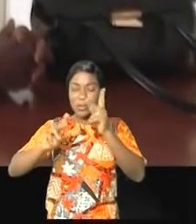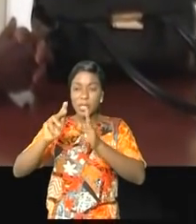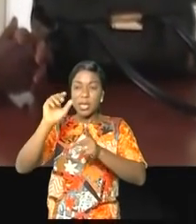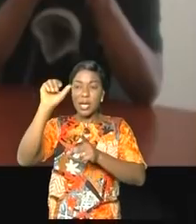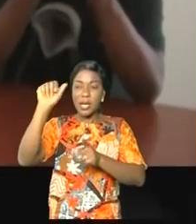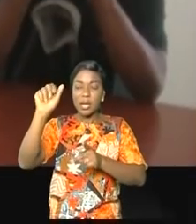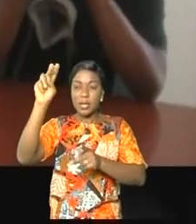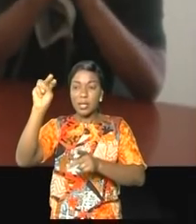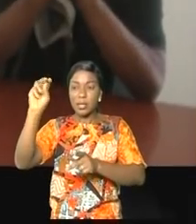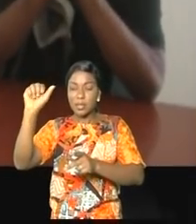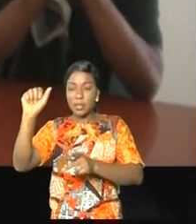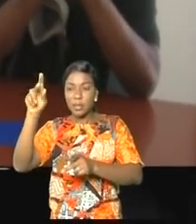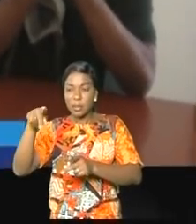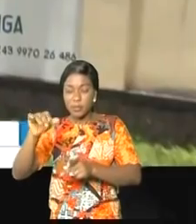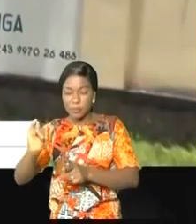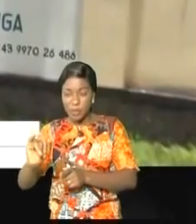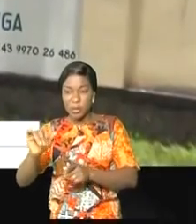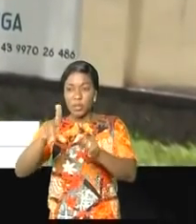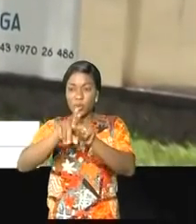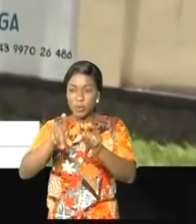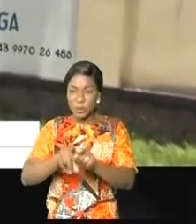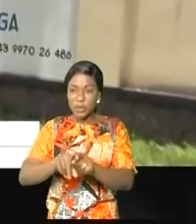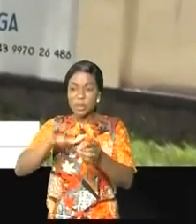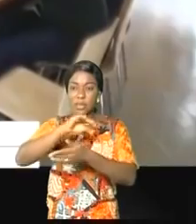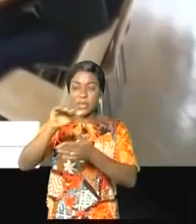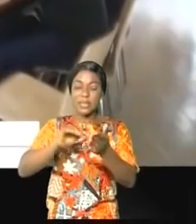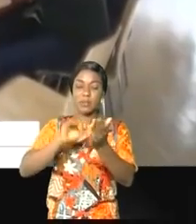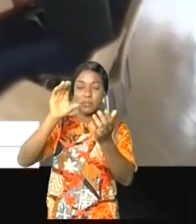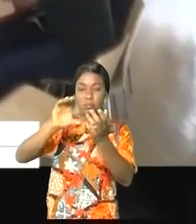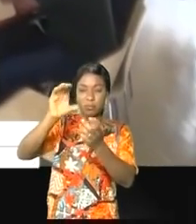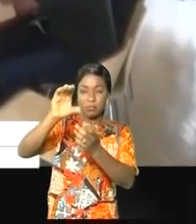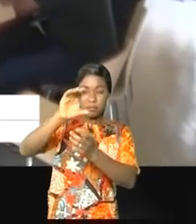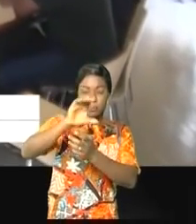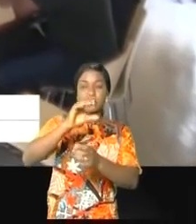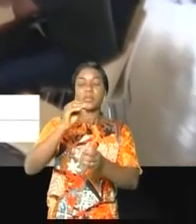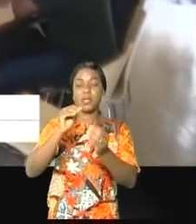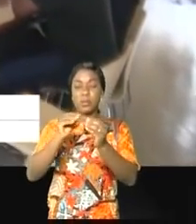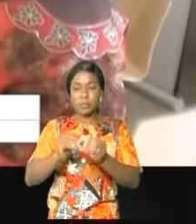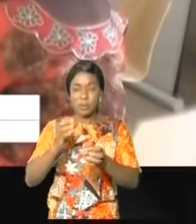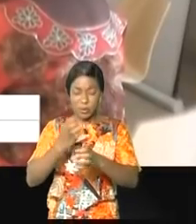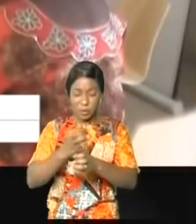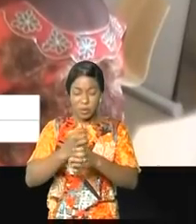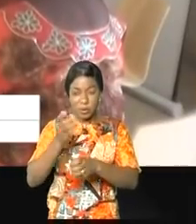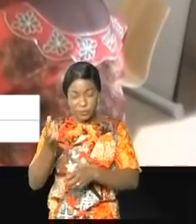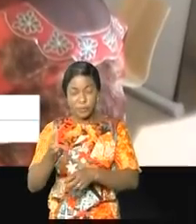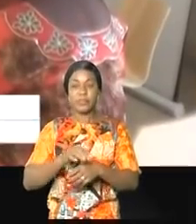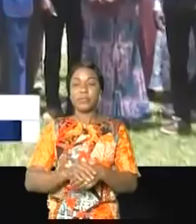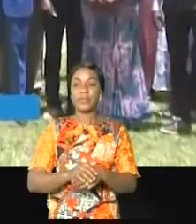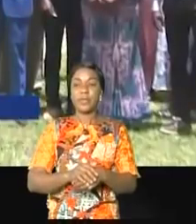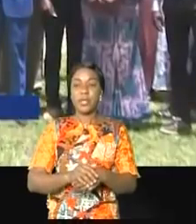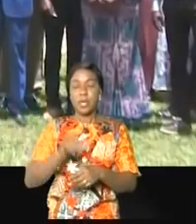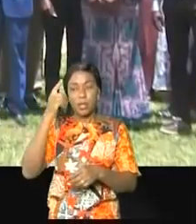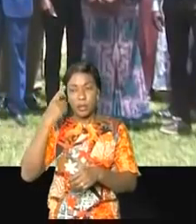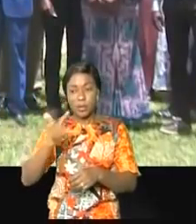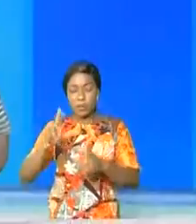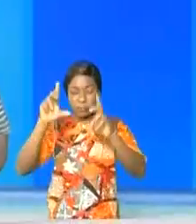et à l'Institut national des statistiques. Un échange où l'accès sur le fonctionnement de ce service a